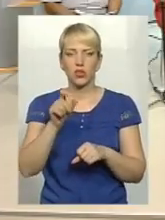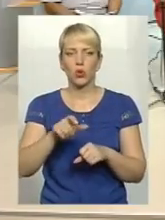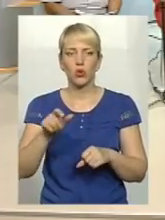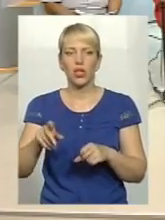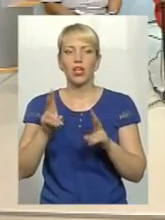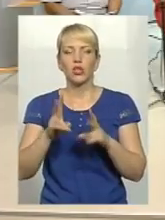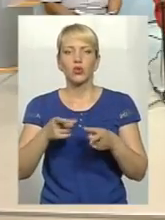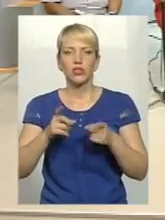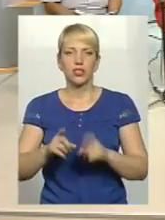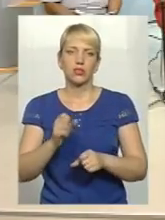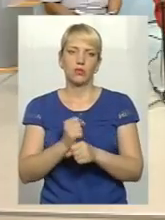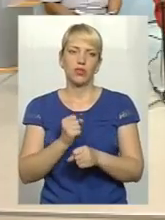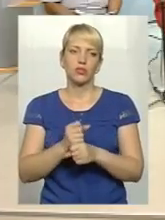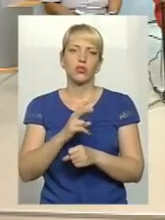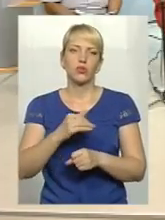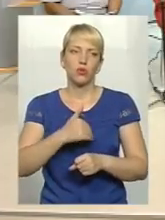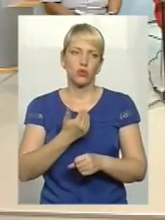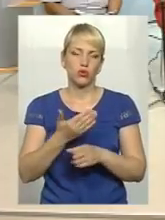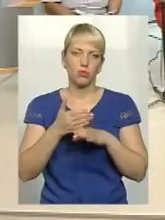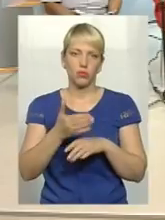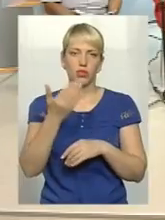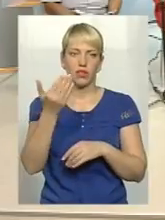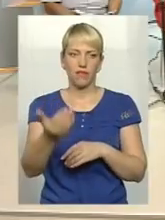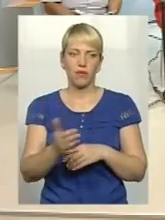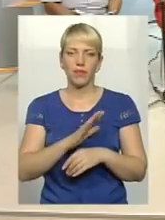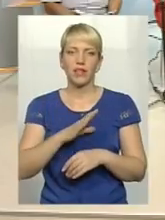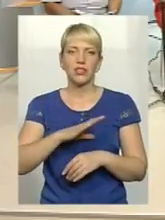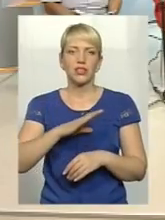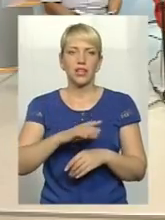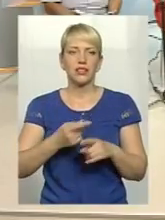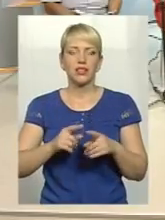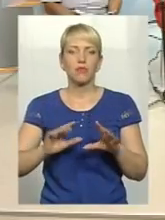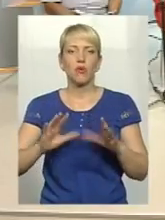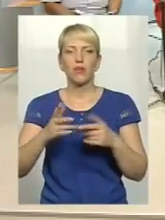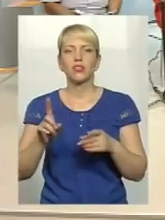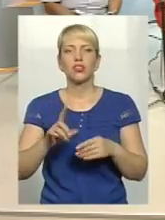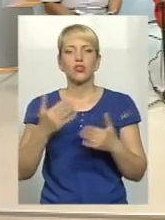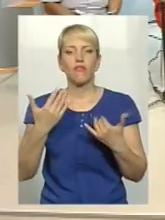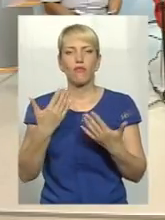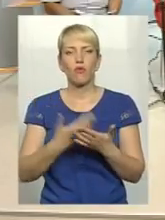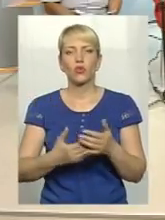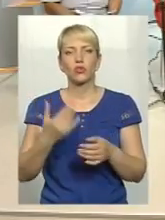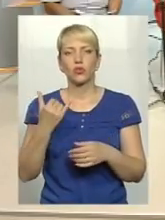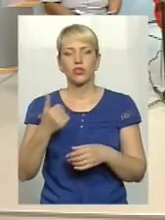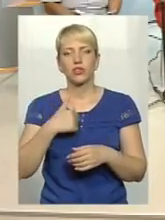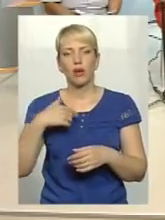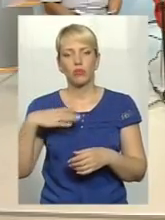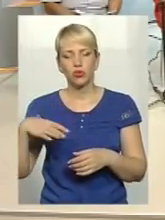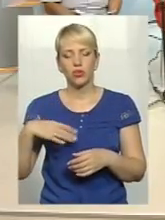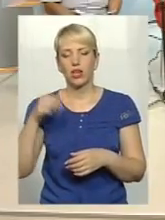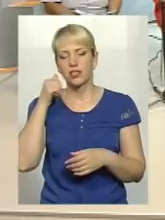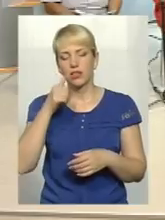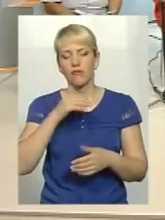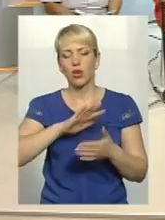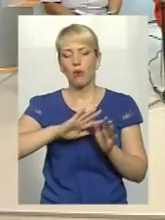дійсно працюють, які хочуть допомогти вам. Не чекати тих моментів, що от сьогодні я почекаю, завтра пройде день,